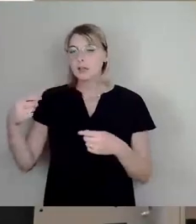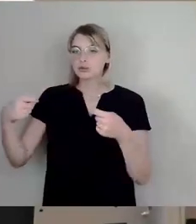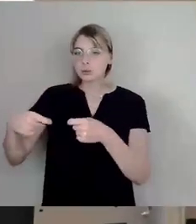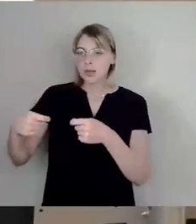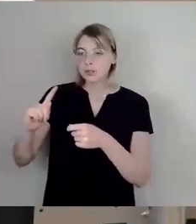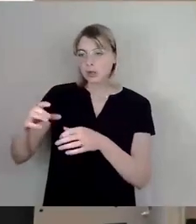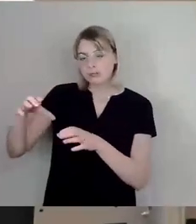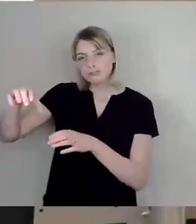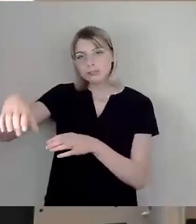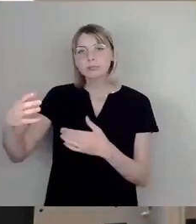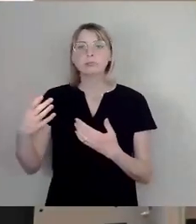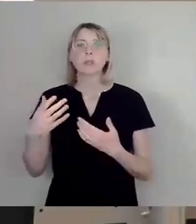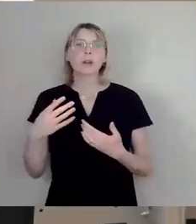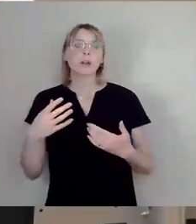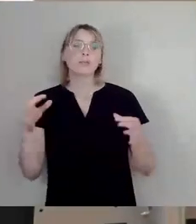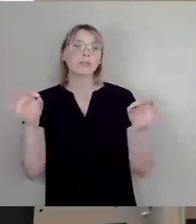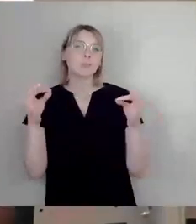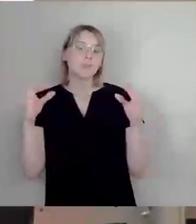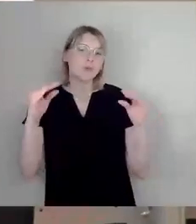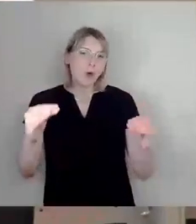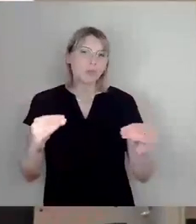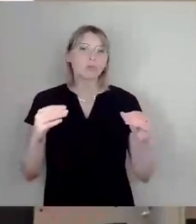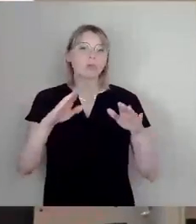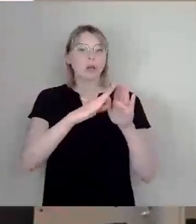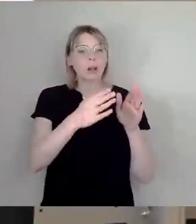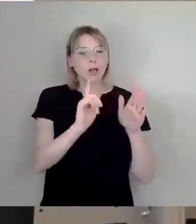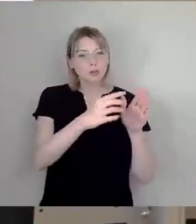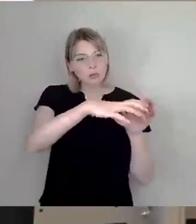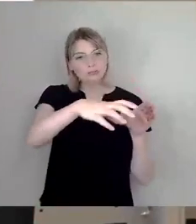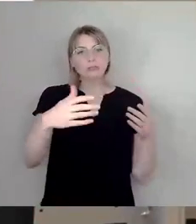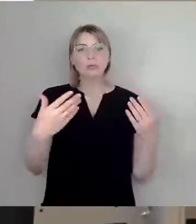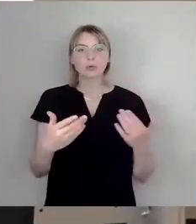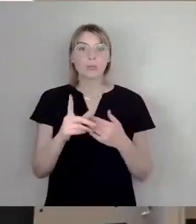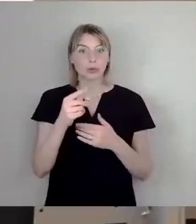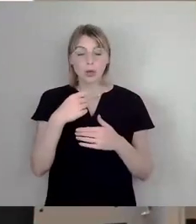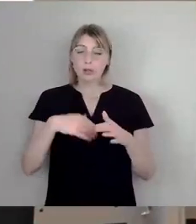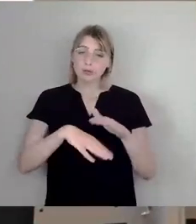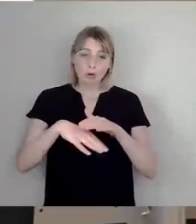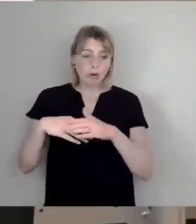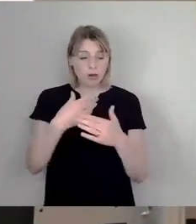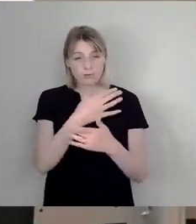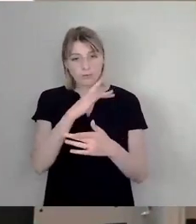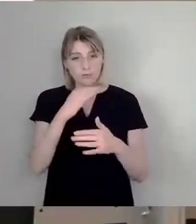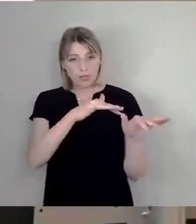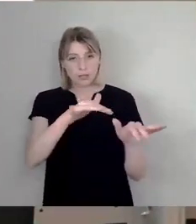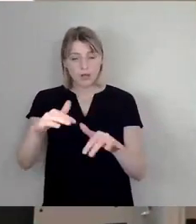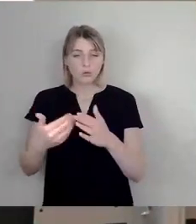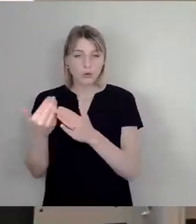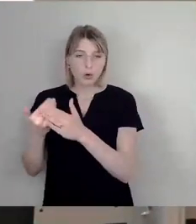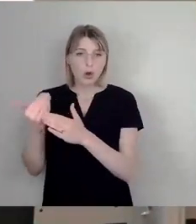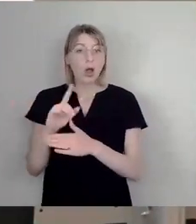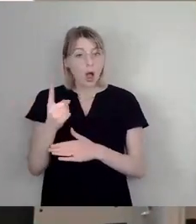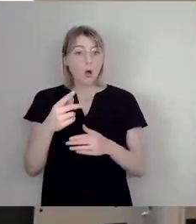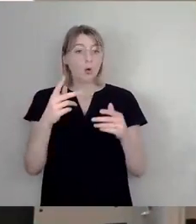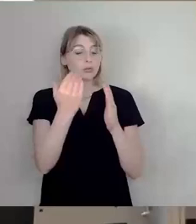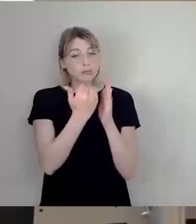Befeuchtungsanlagen geben. Also wirklich das volle Programm. Und ein sehr schönes Programm ist alles